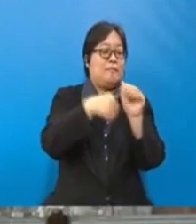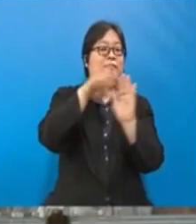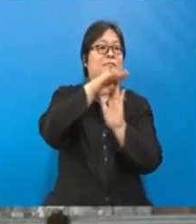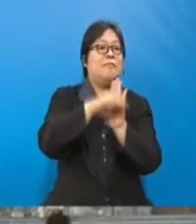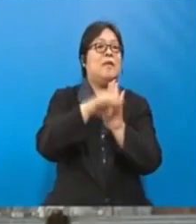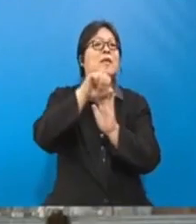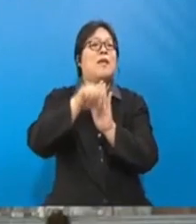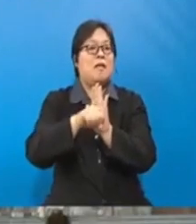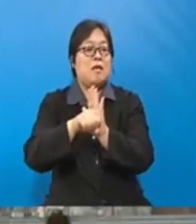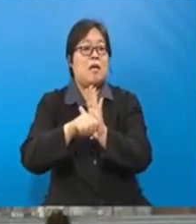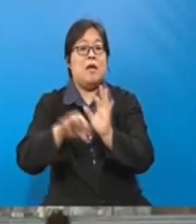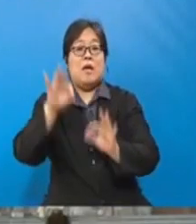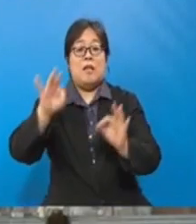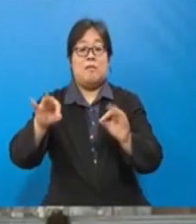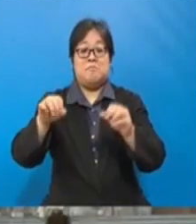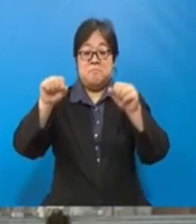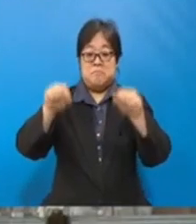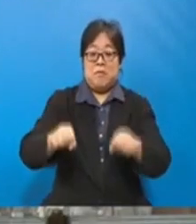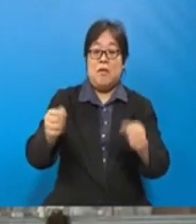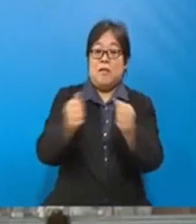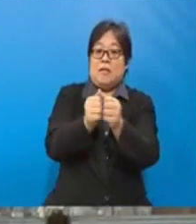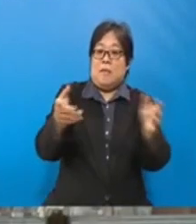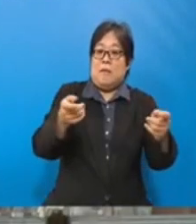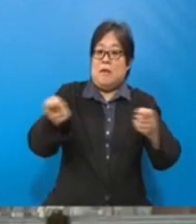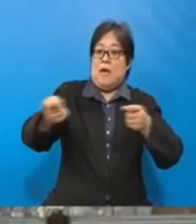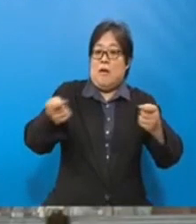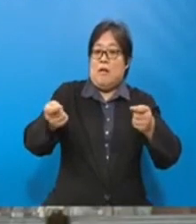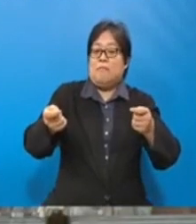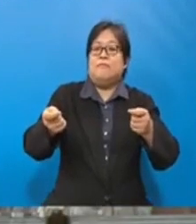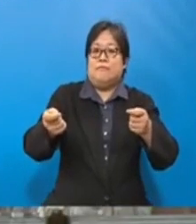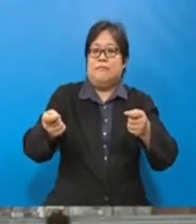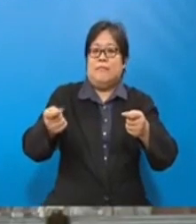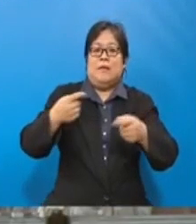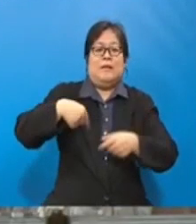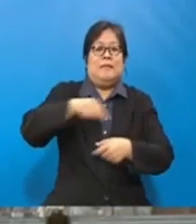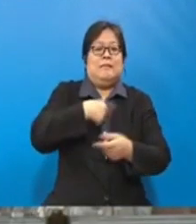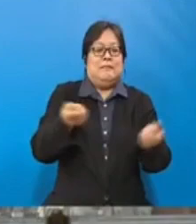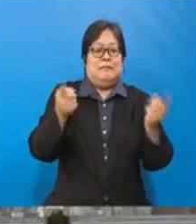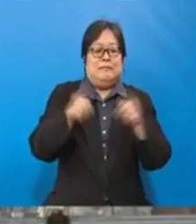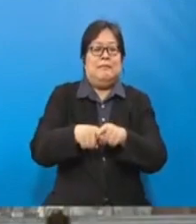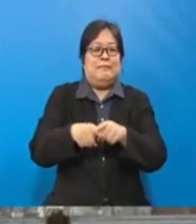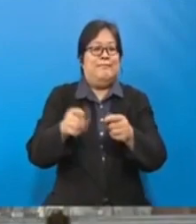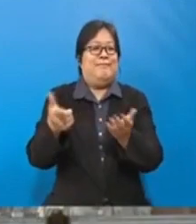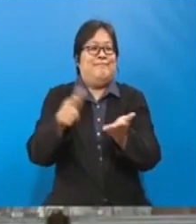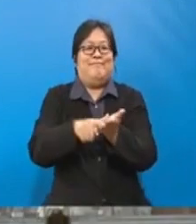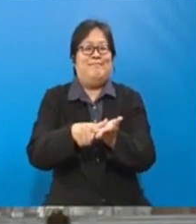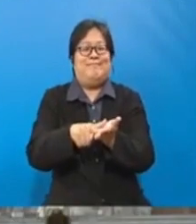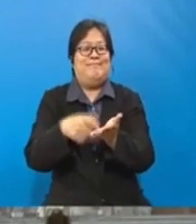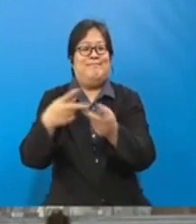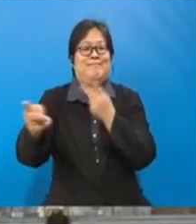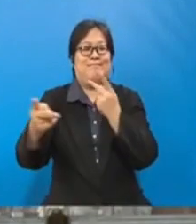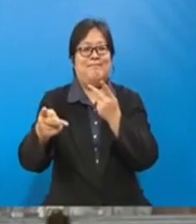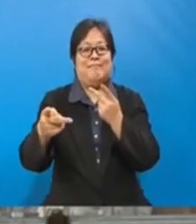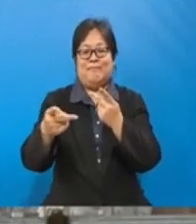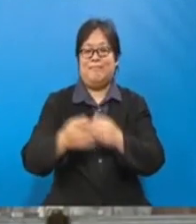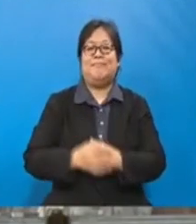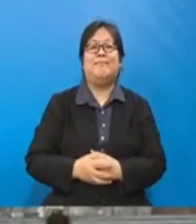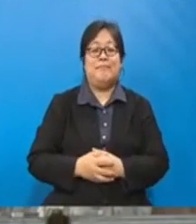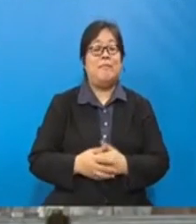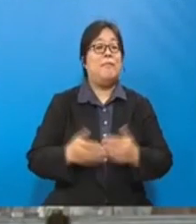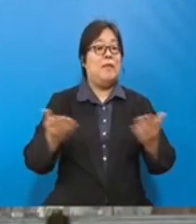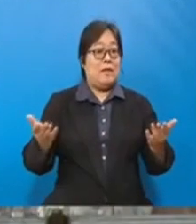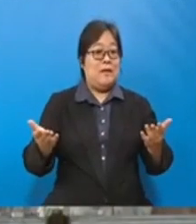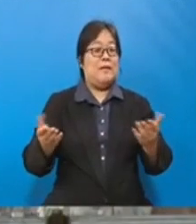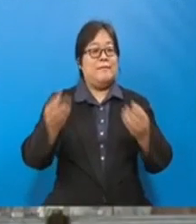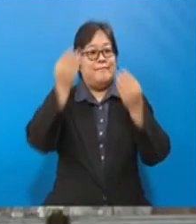kalau sekiranya kita benarkan tanpa kawalan, menyebabkan akhirnya kita terjejas laporan kita kepada UNFCCC. Jadi